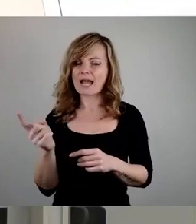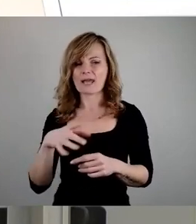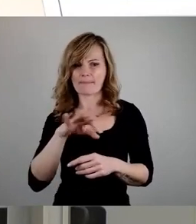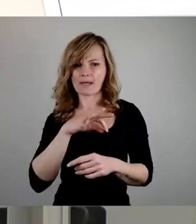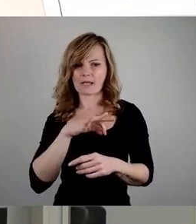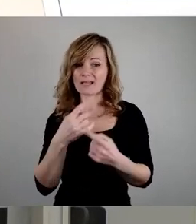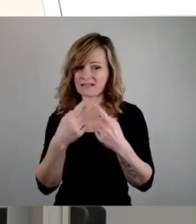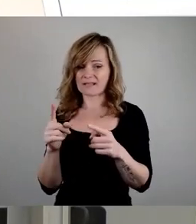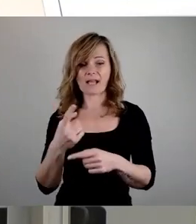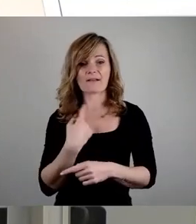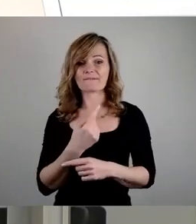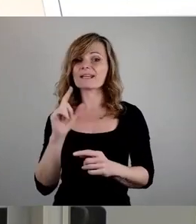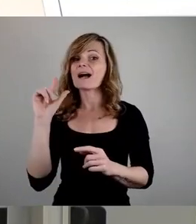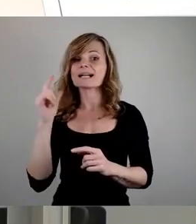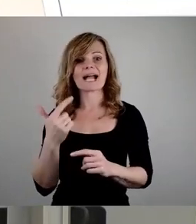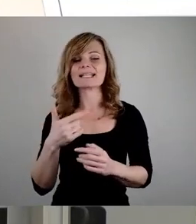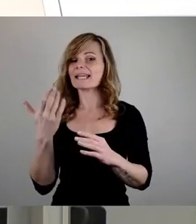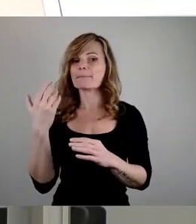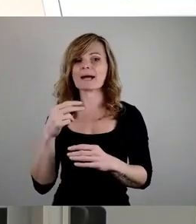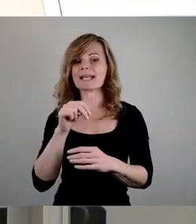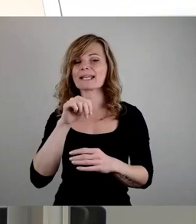ehemaligen NSDAP-Mitgliedern in ihren Reihen.